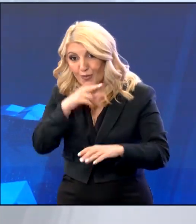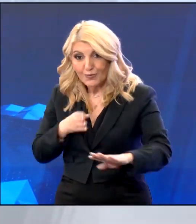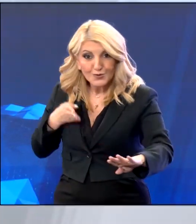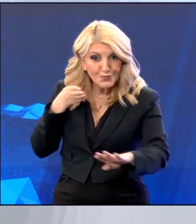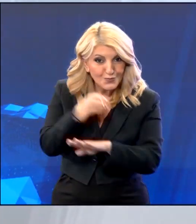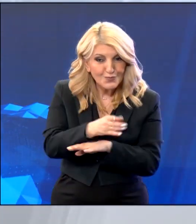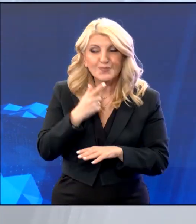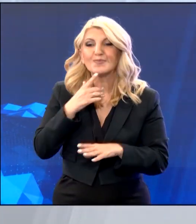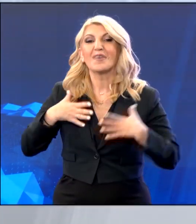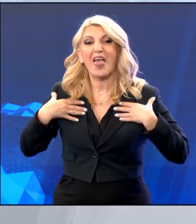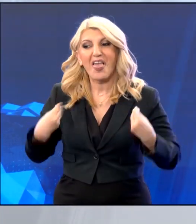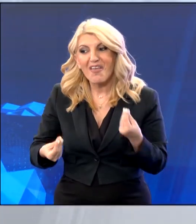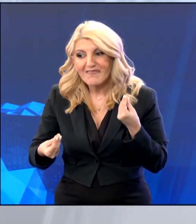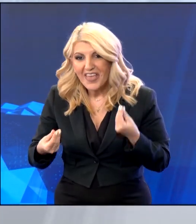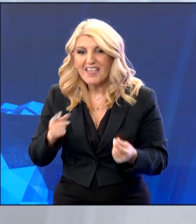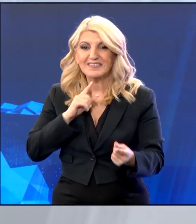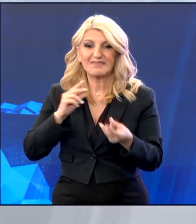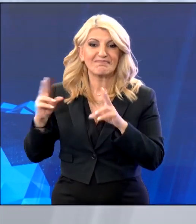Υπότιτλοι